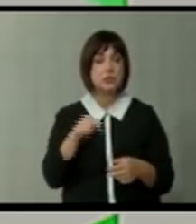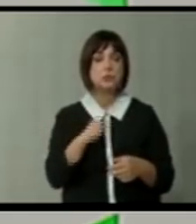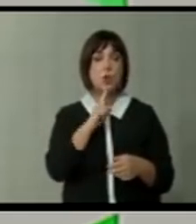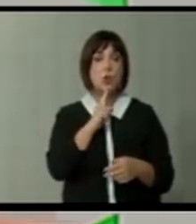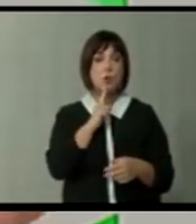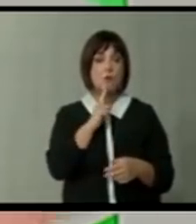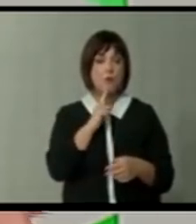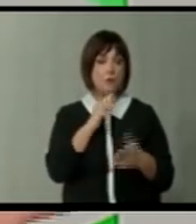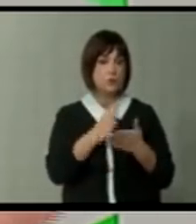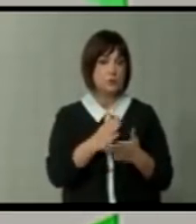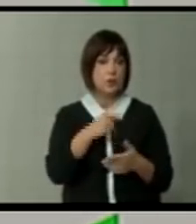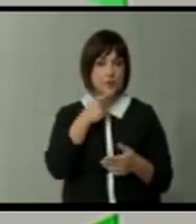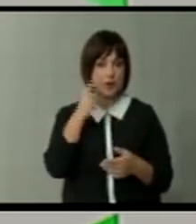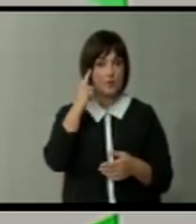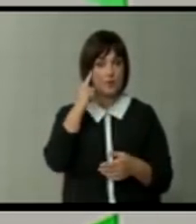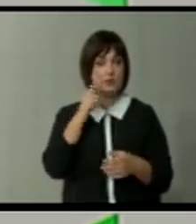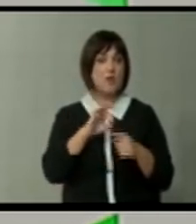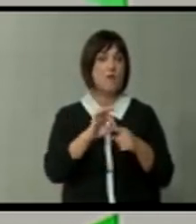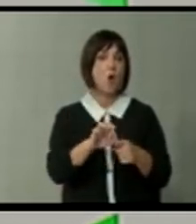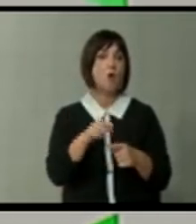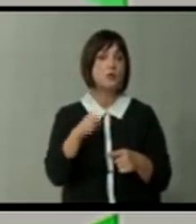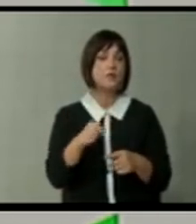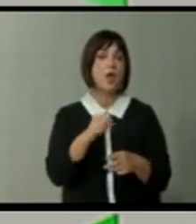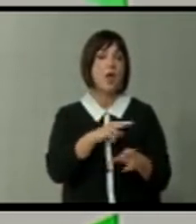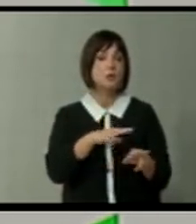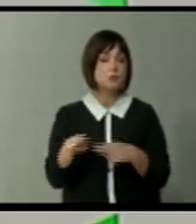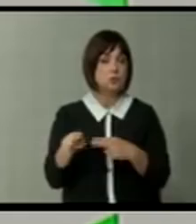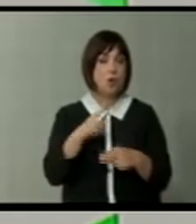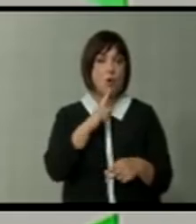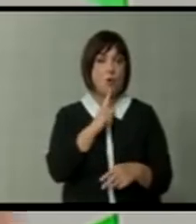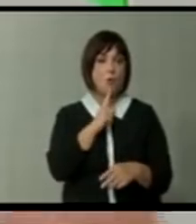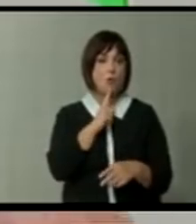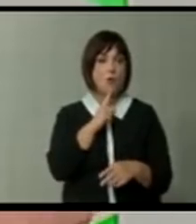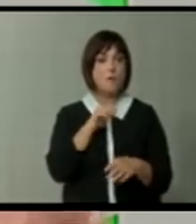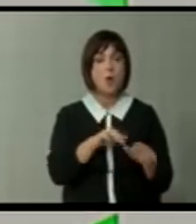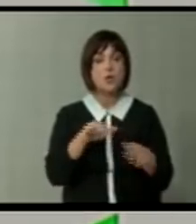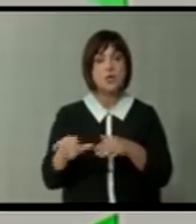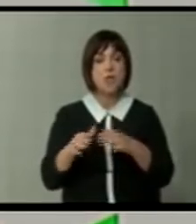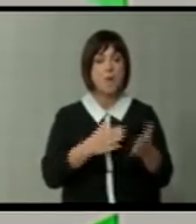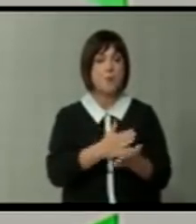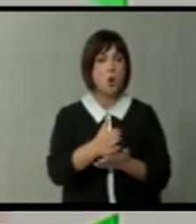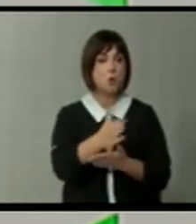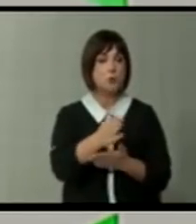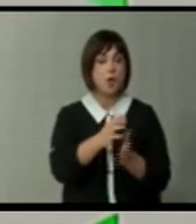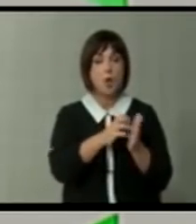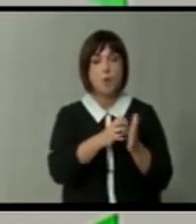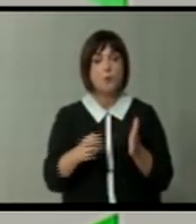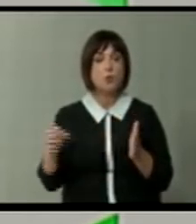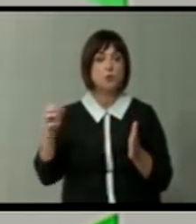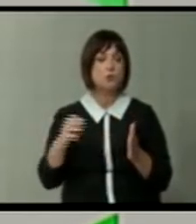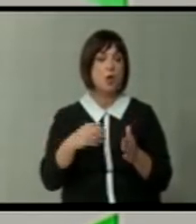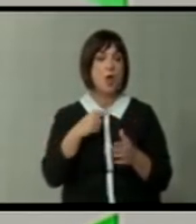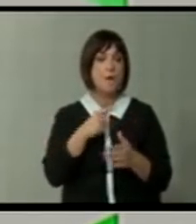кои фиктивно, според мене, се води некаков процес кои подигра на процедурите, продолжа и